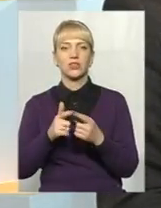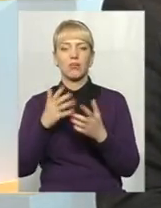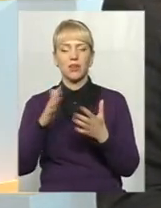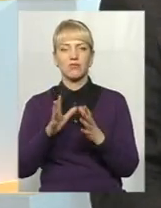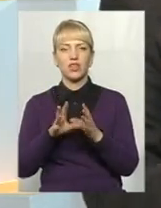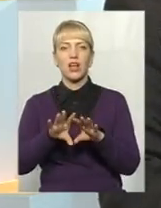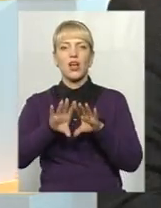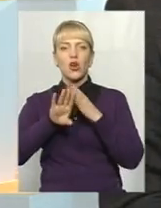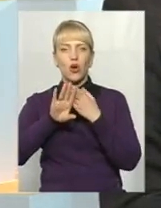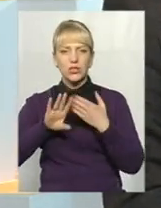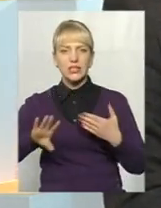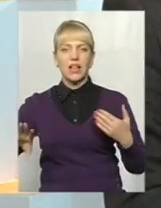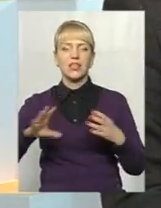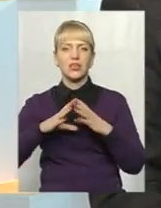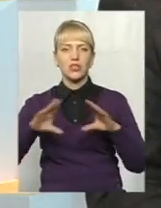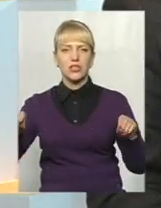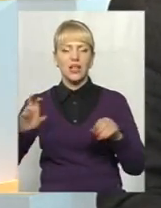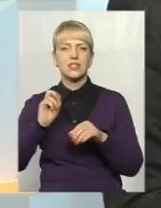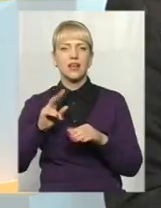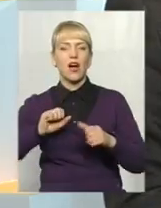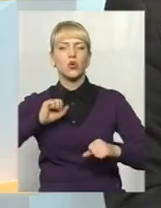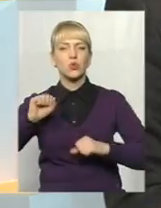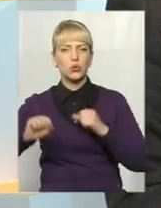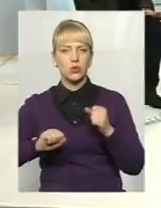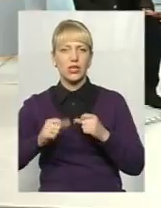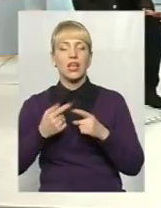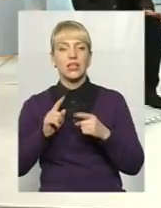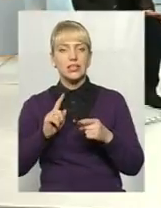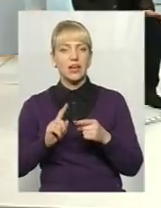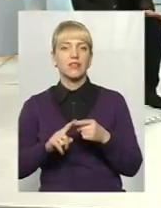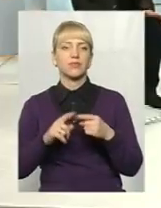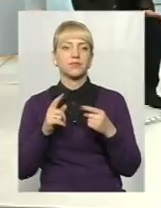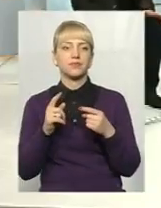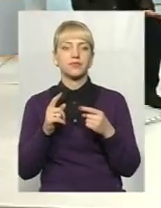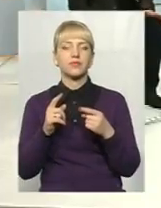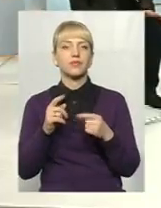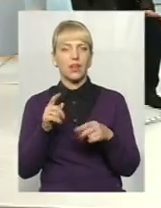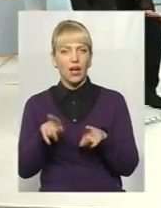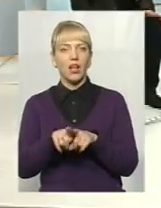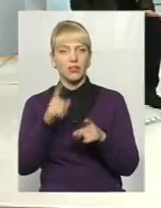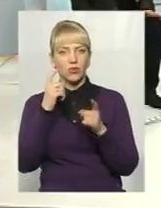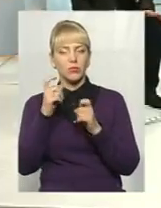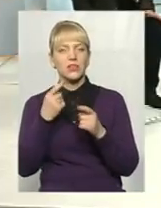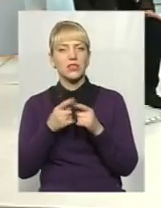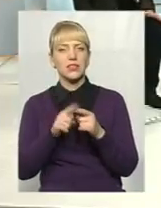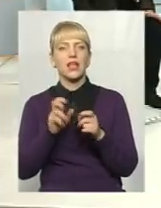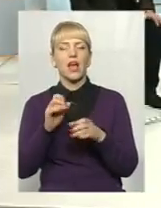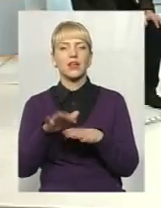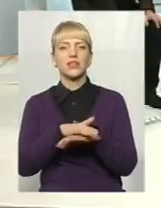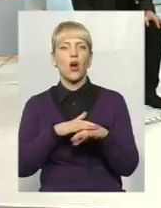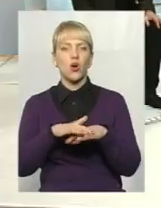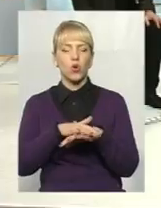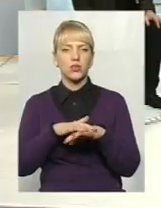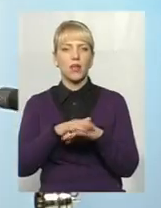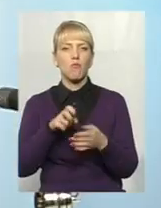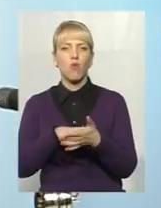друзями, обмінялися інформацією і ось так працює, скажімо так, це вже народна пошта чи народна